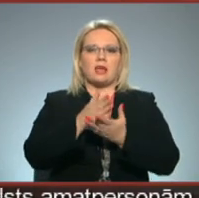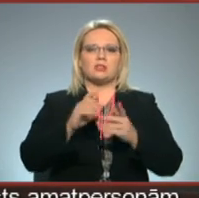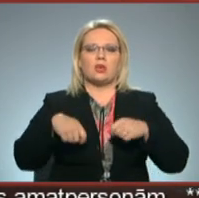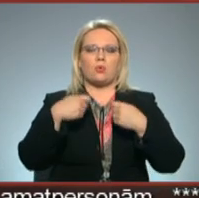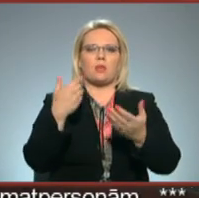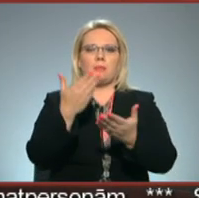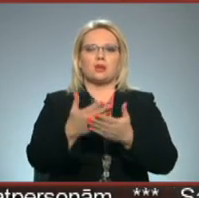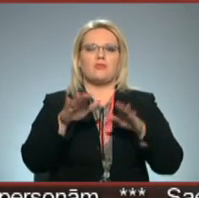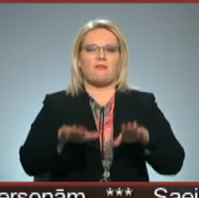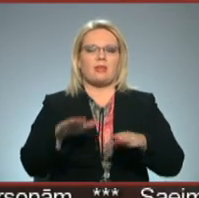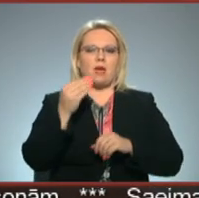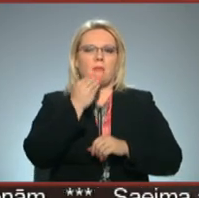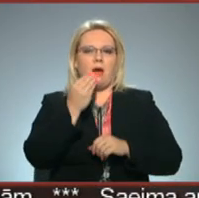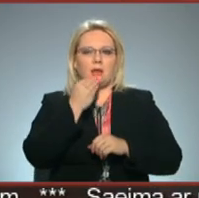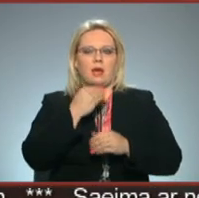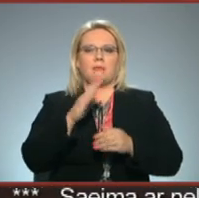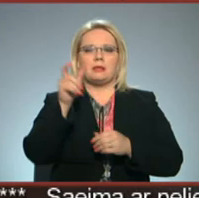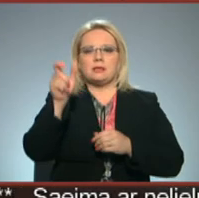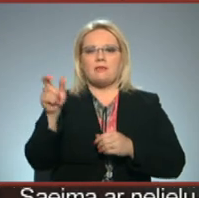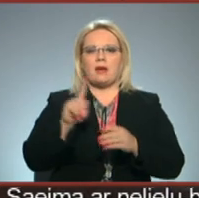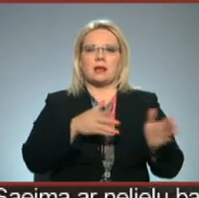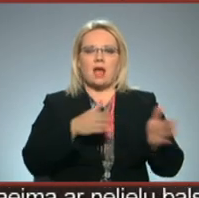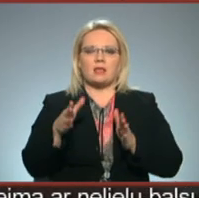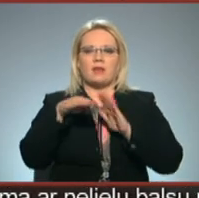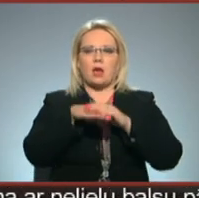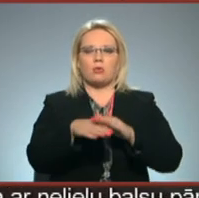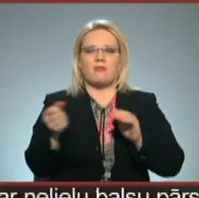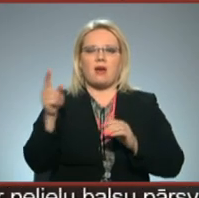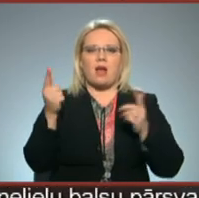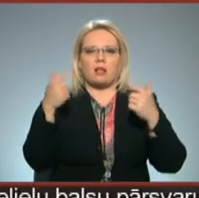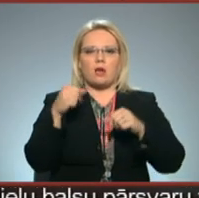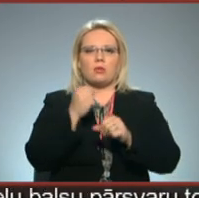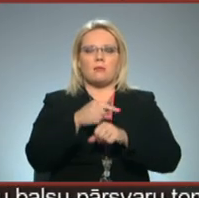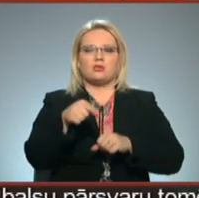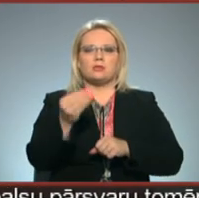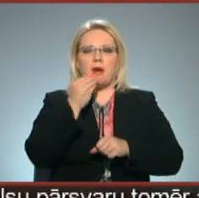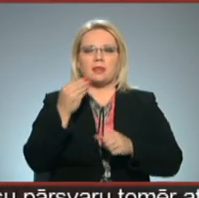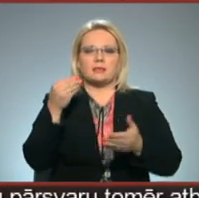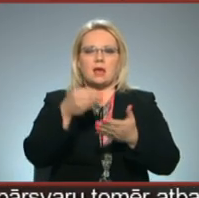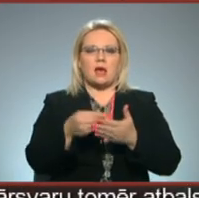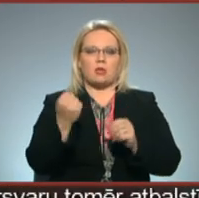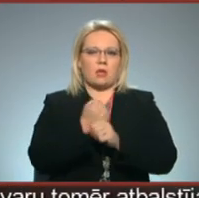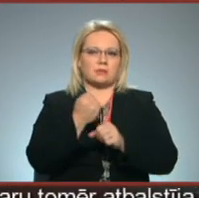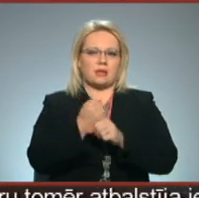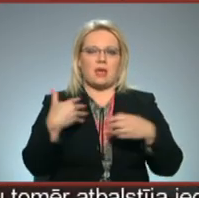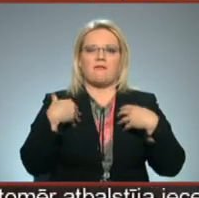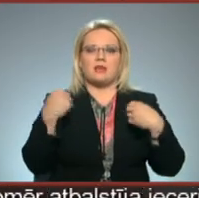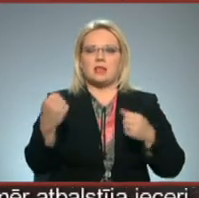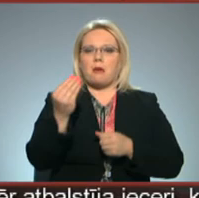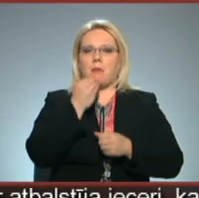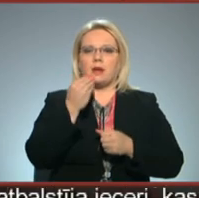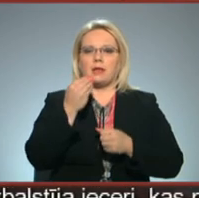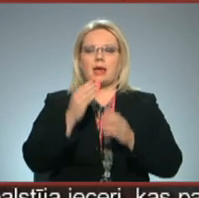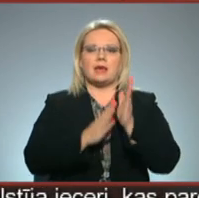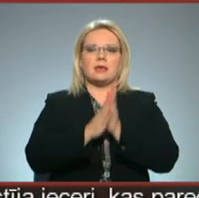priekšroku vietējai pārtikai turklāt. Cilvēki ir gatavi ieguldīt vairāk laiku un darbu šīs pārtikas sagādē un apstrādē. Veselīgākā pārtika